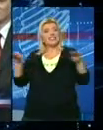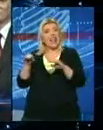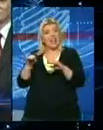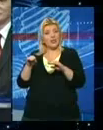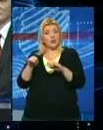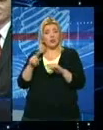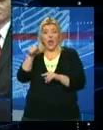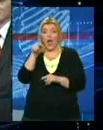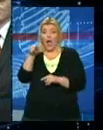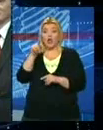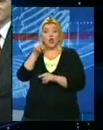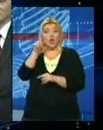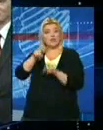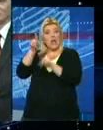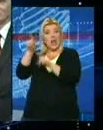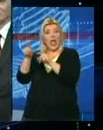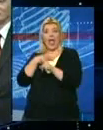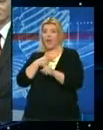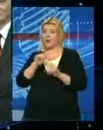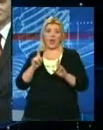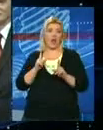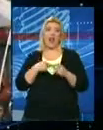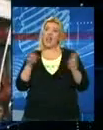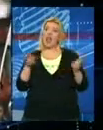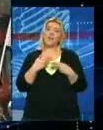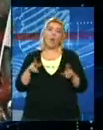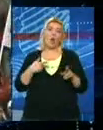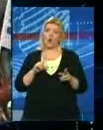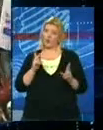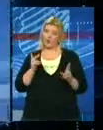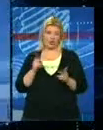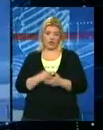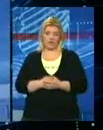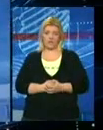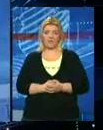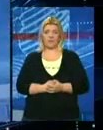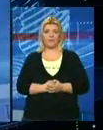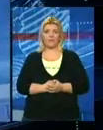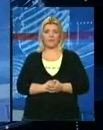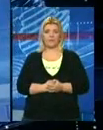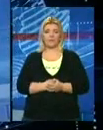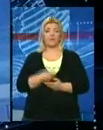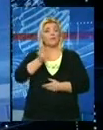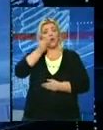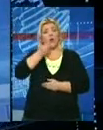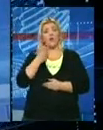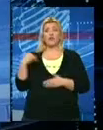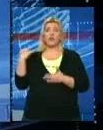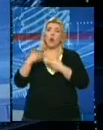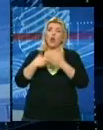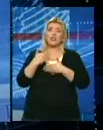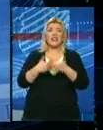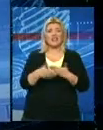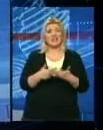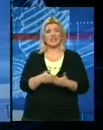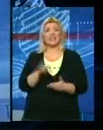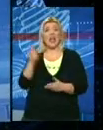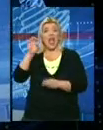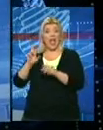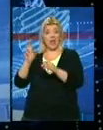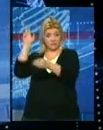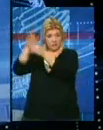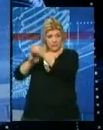A to je za neke od njih neverovatna misija. Nemoguća misija. Govoreći o posljedicama eurointegracije